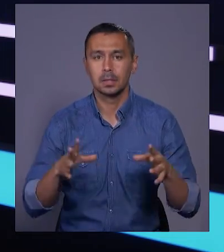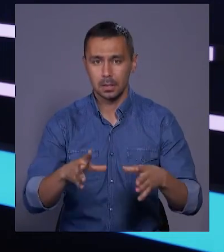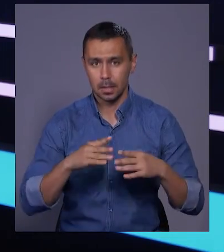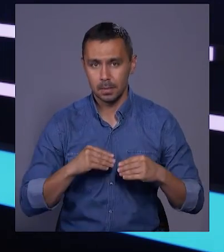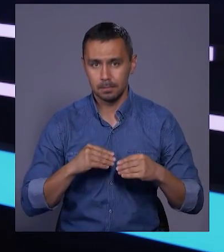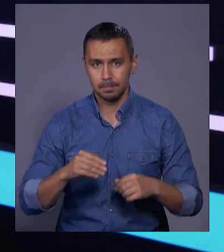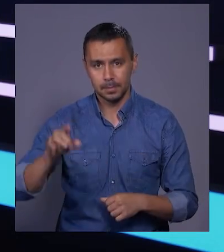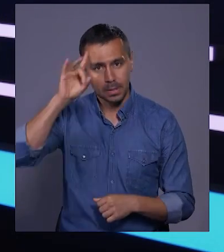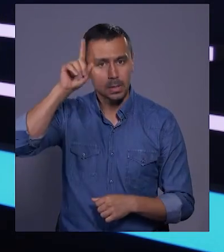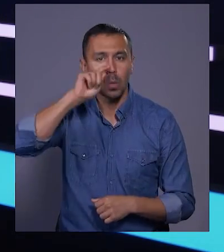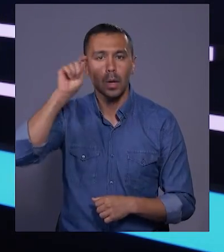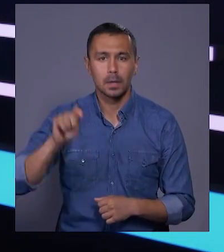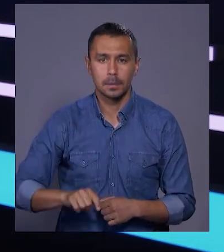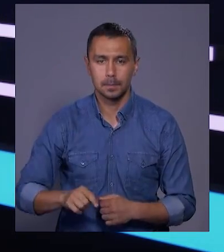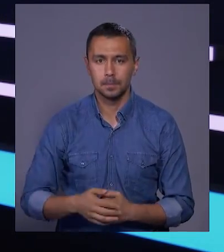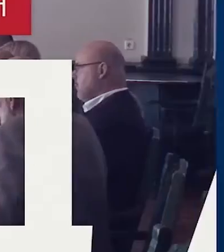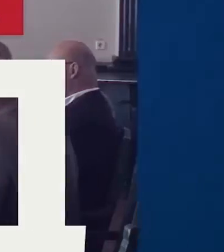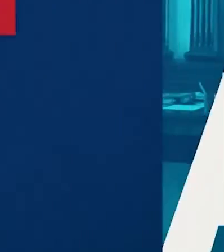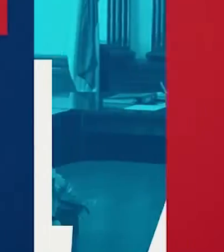Залишайтеся з нами. Слава Україні!